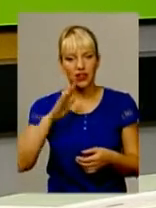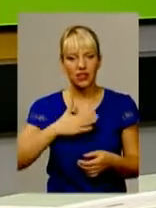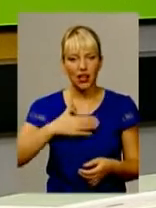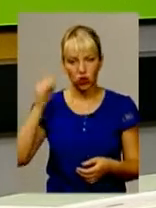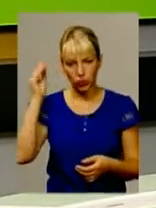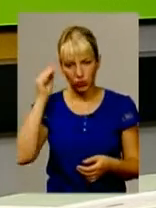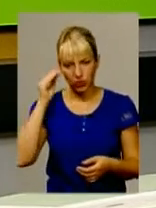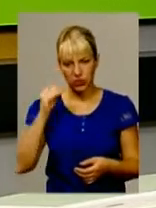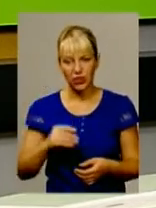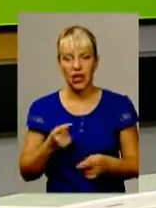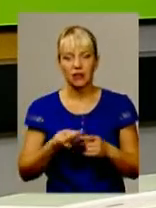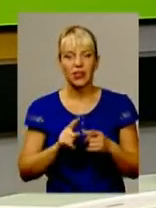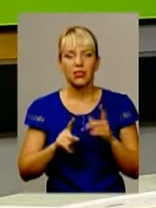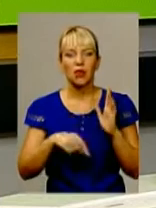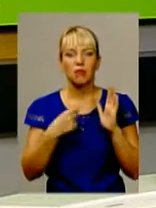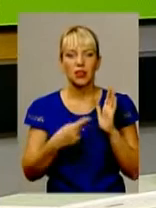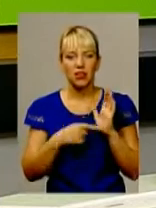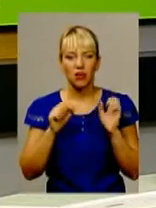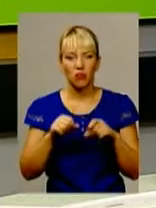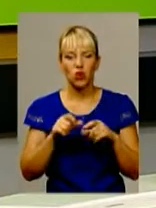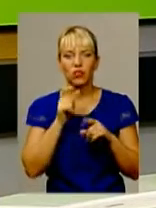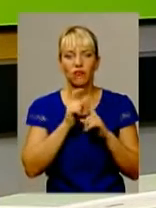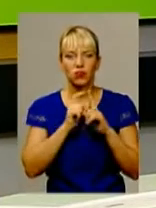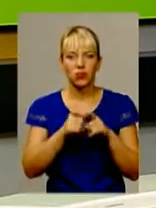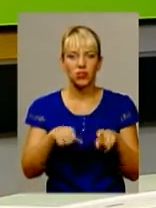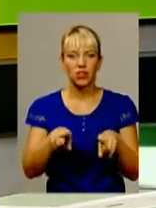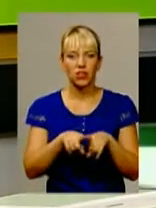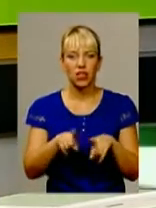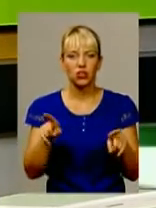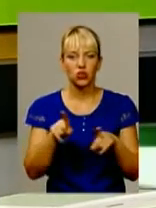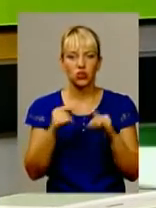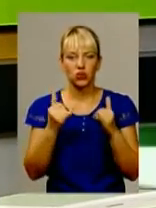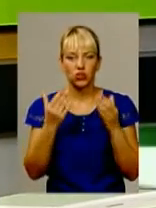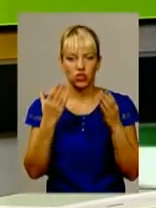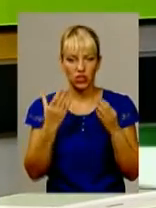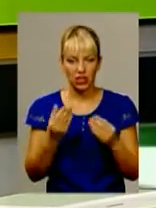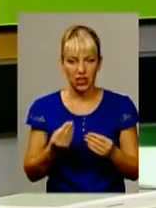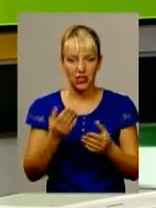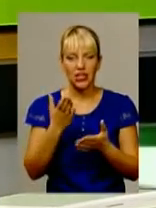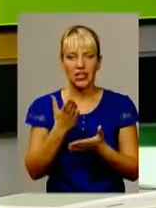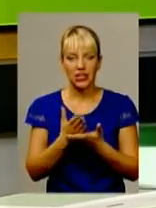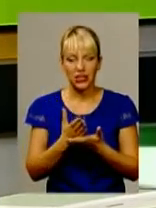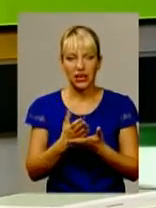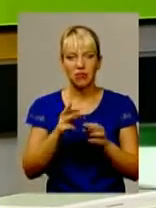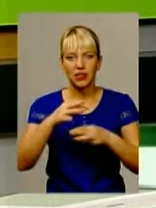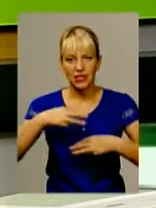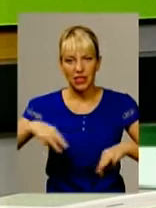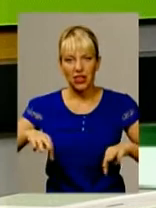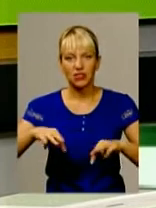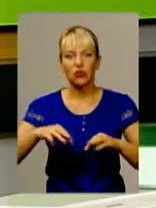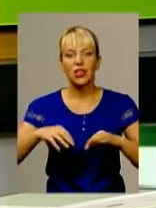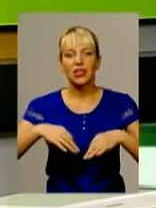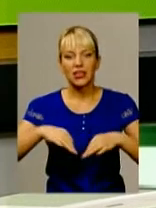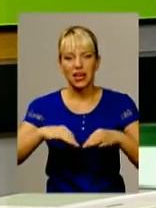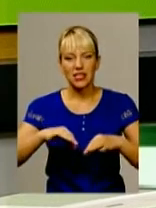На дане запитання можу відповісти, що на сьогоднішній є наказ місцевства транспорту і зв'язку тоді, що було